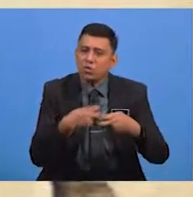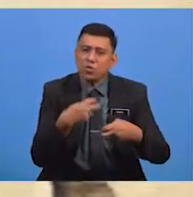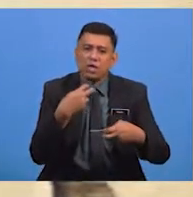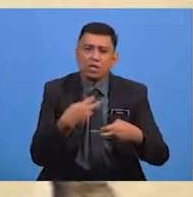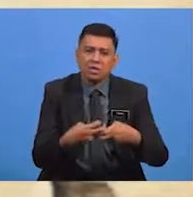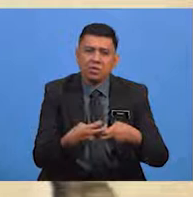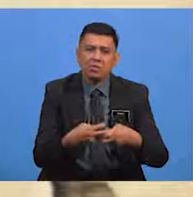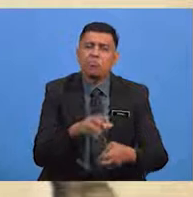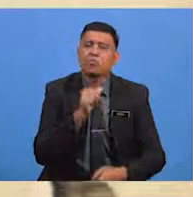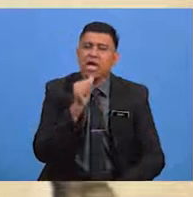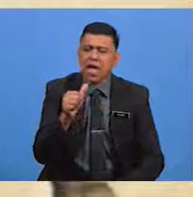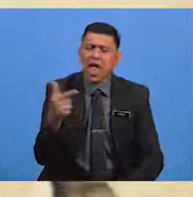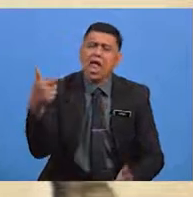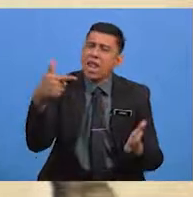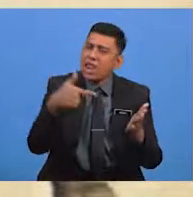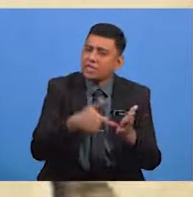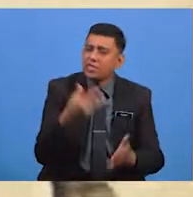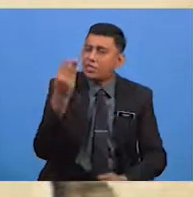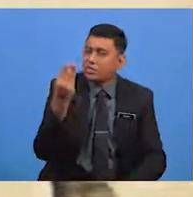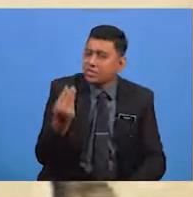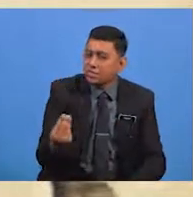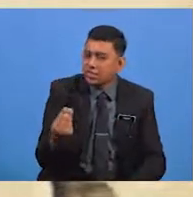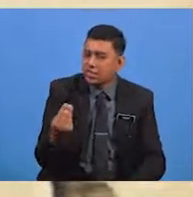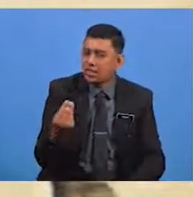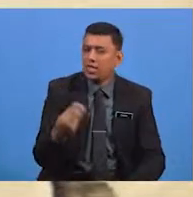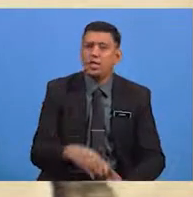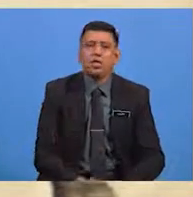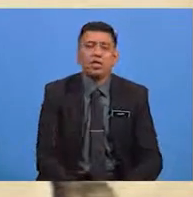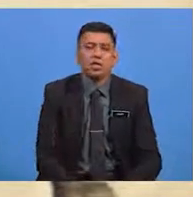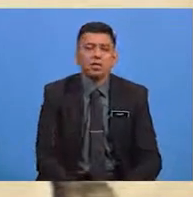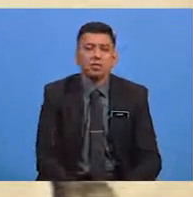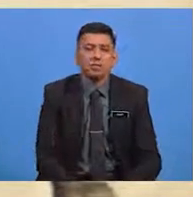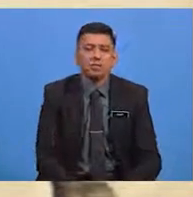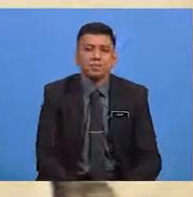Mudaratnya bukan lagi kepala